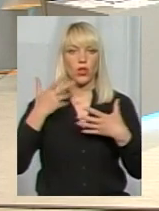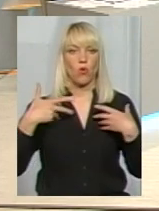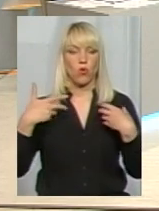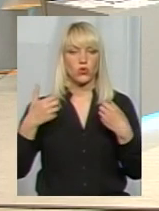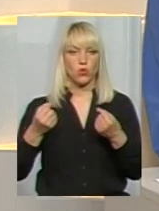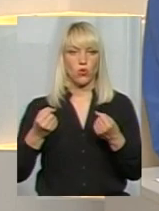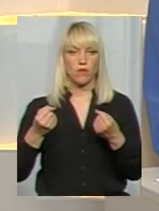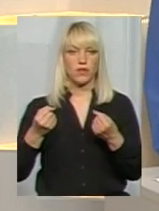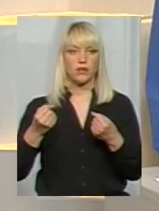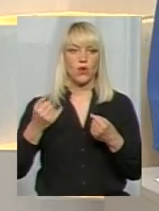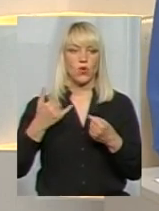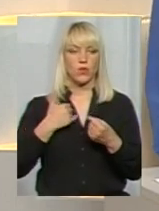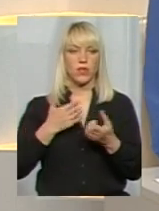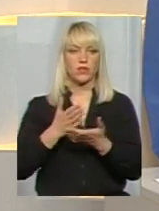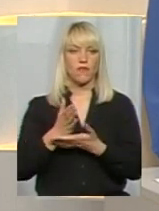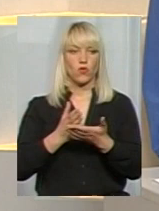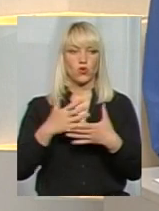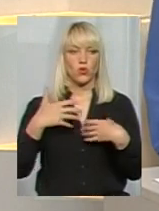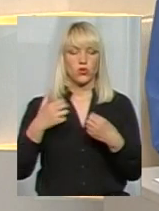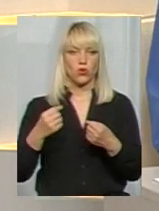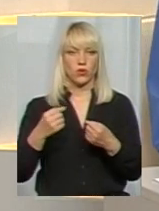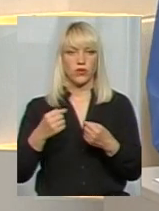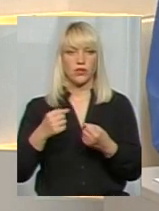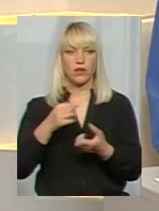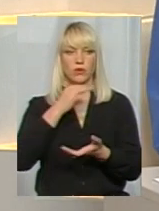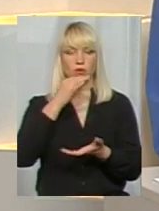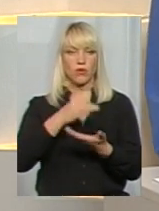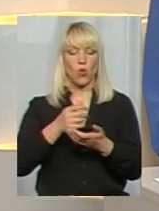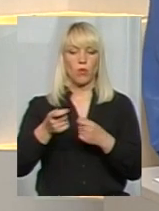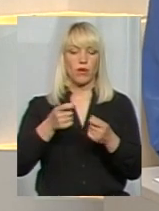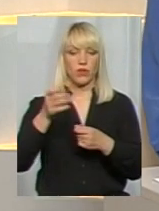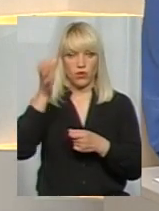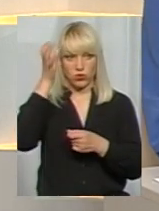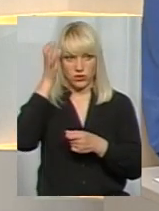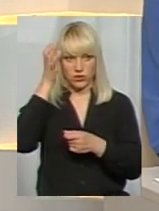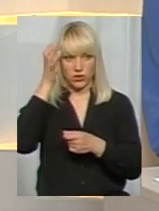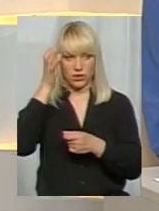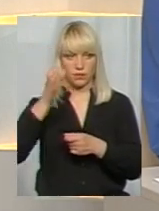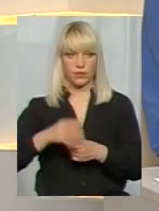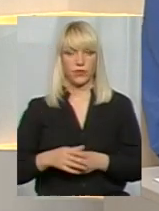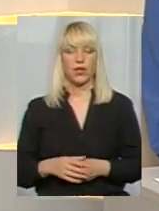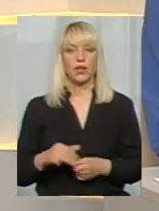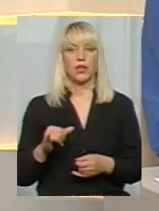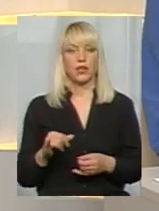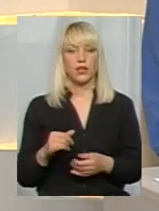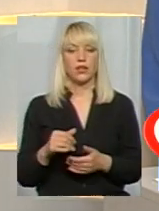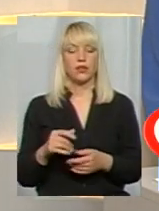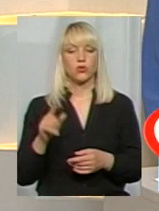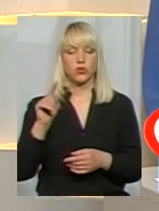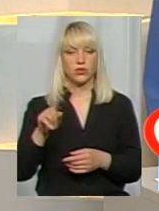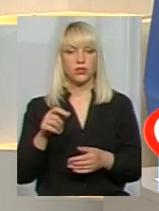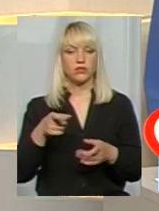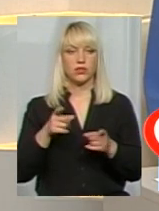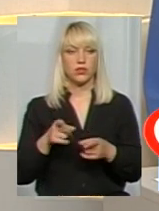як у нас в області, поки що функції оздоровлення, вони належать управлінню освіти чи відділу освіти. І тоді, дійсно, до